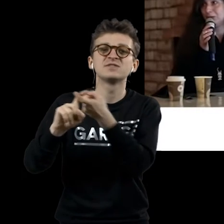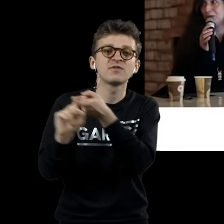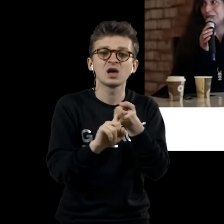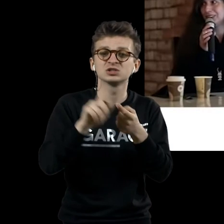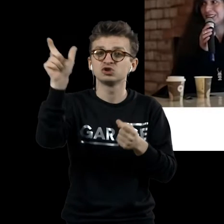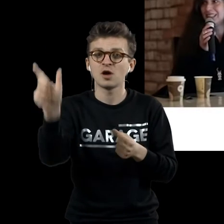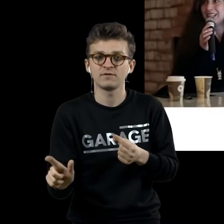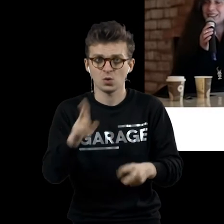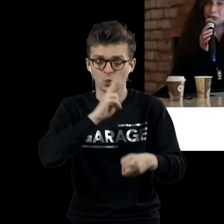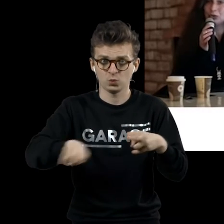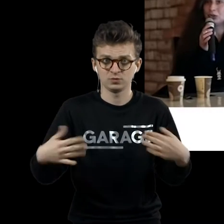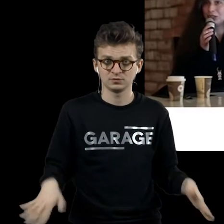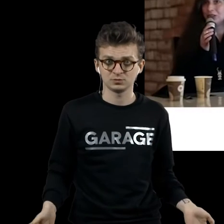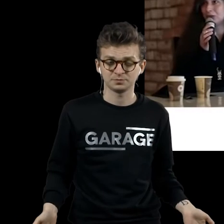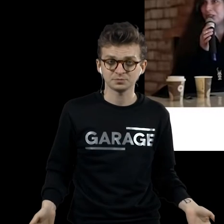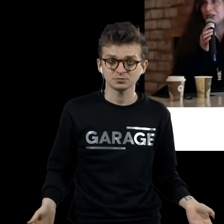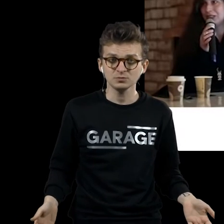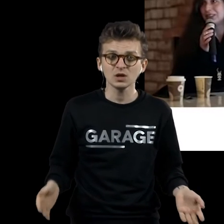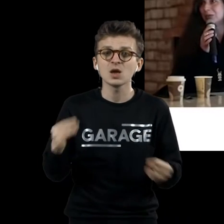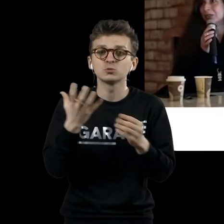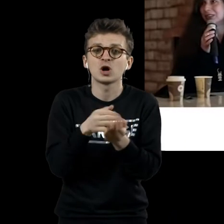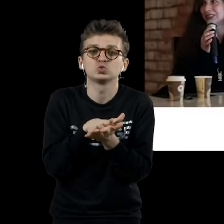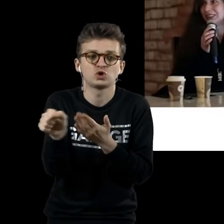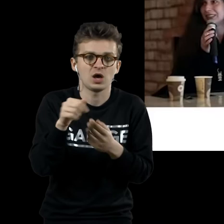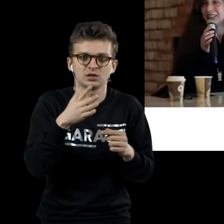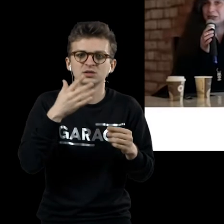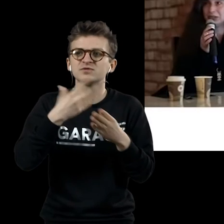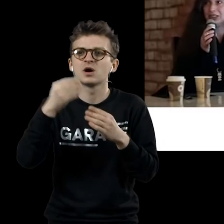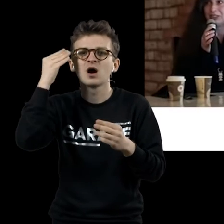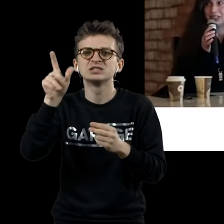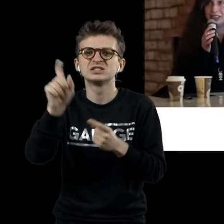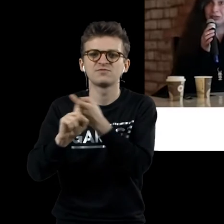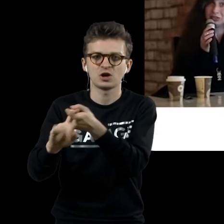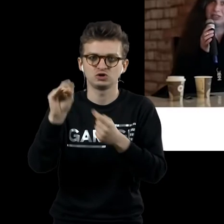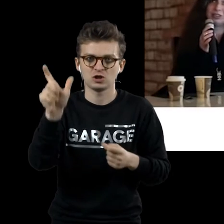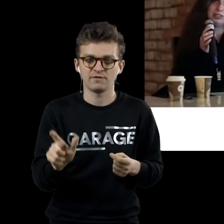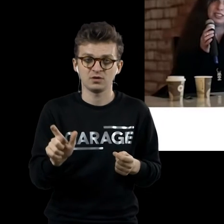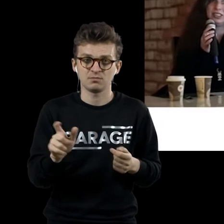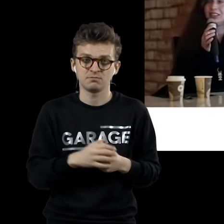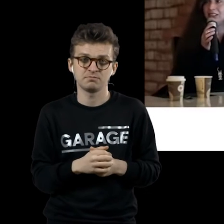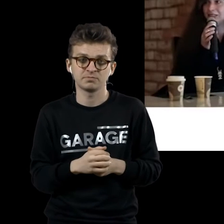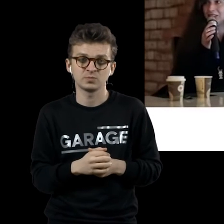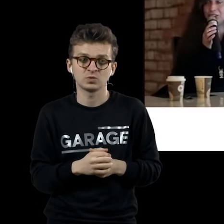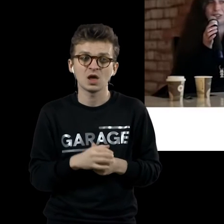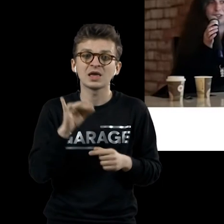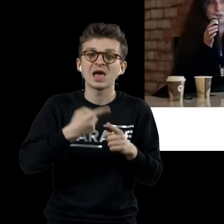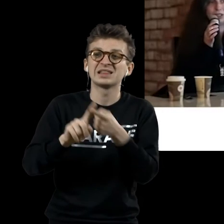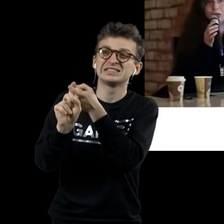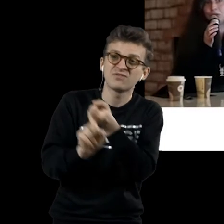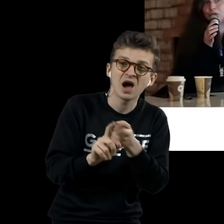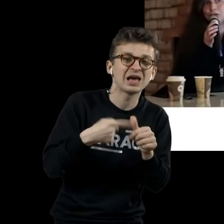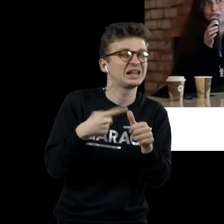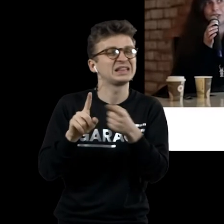самая антропоморфность, которую Дюшан разрушает в своих работах. И вот эта связь, связанная или не связанная с